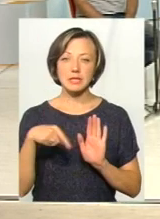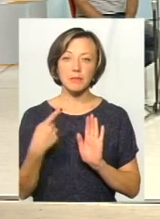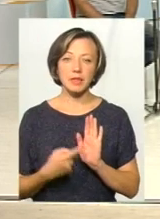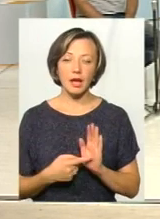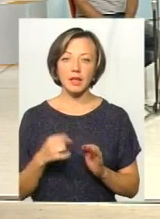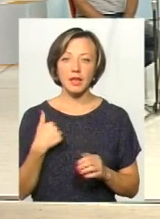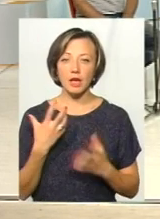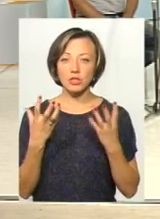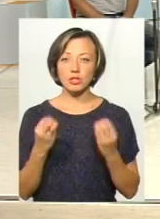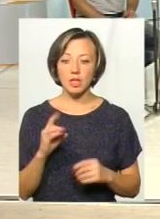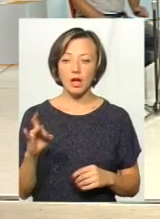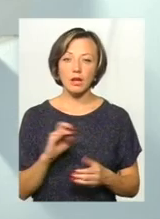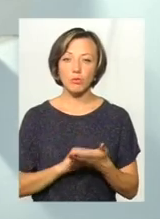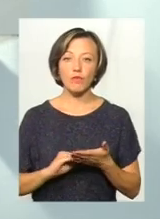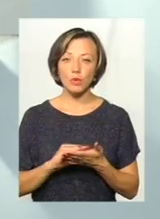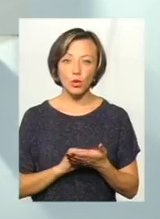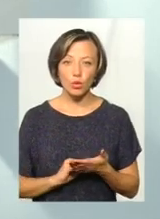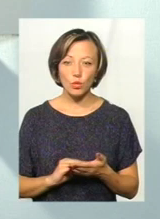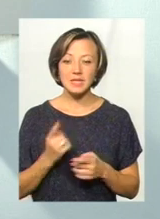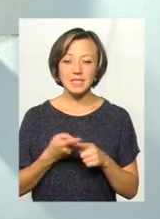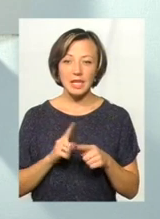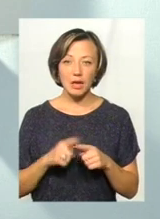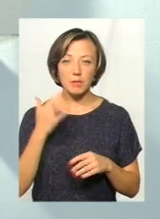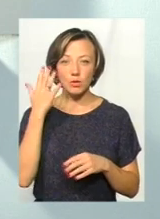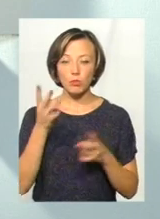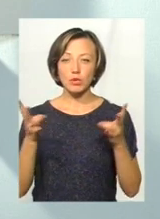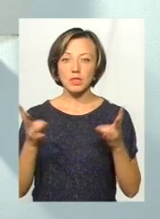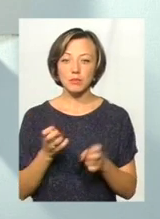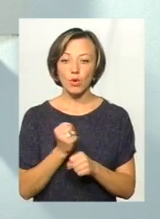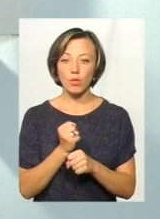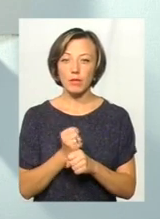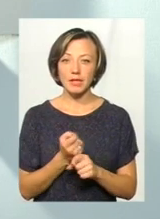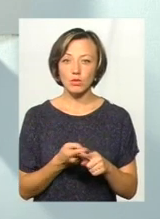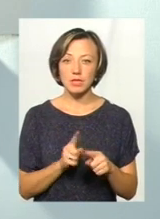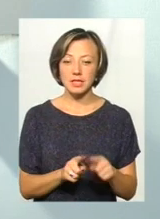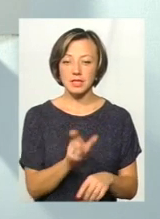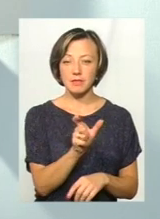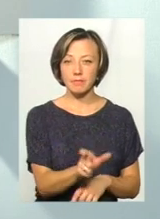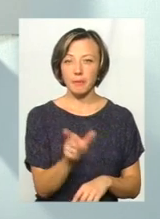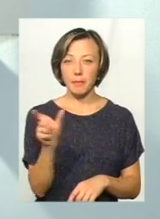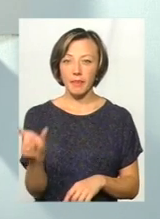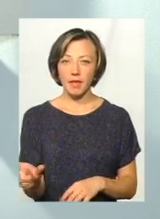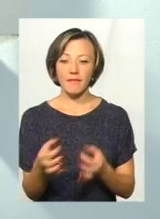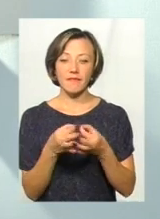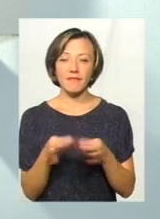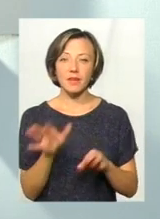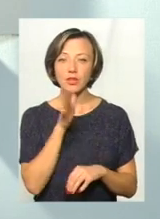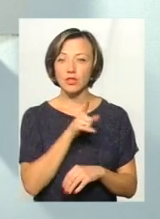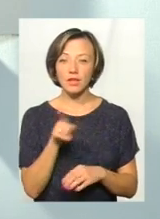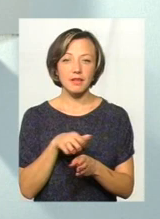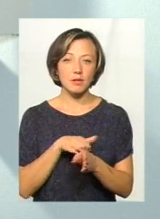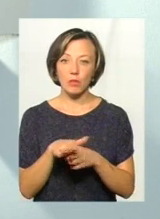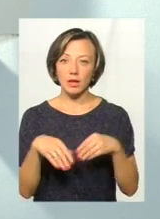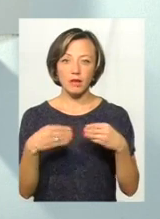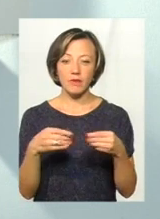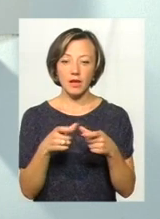я ще раз повторюся, саме з цією метою потрібно робити саме оці вікна, які не заповнювати і